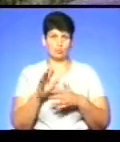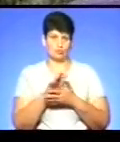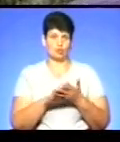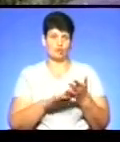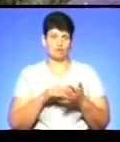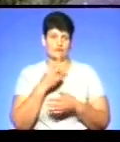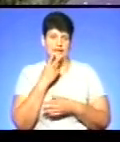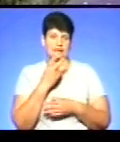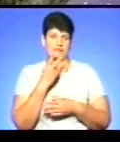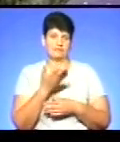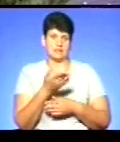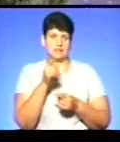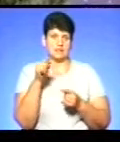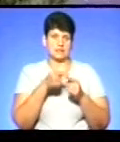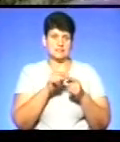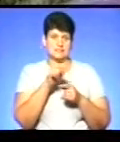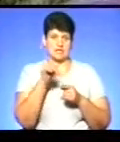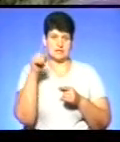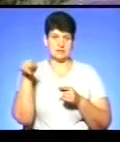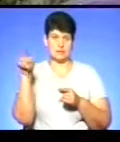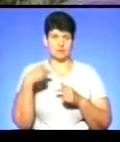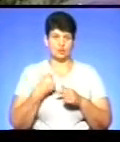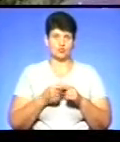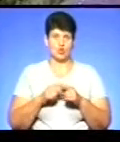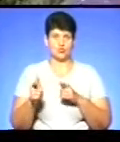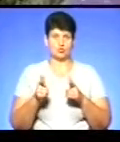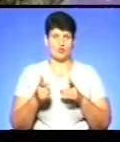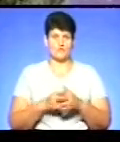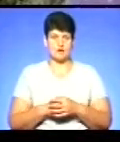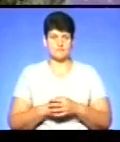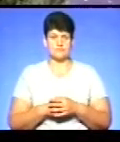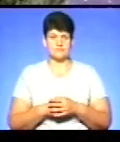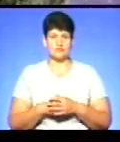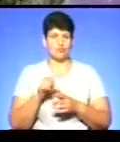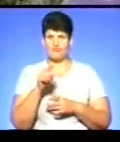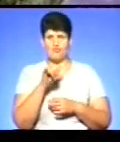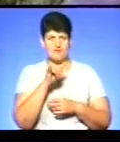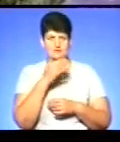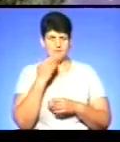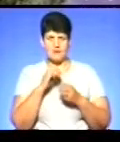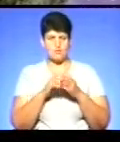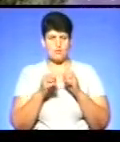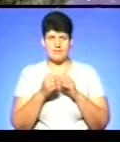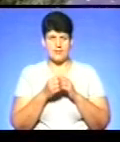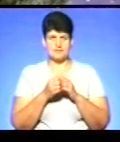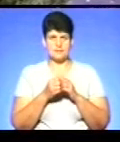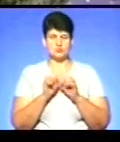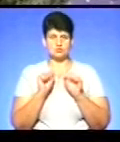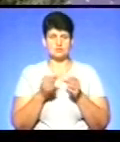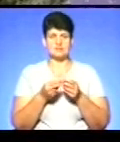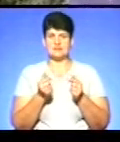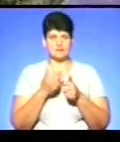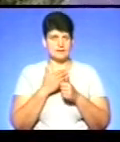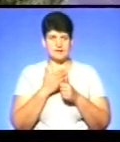дивитися на цю антенну, я до цього готова. Тобто у вас немає такої проблеми, що може зникнути? Нема, нема.